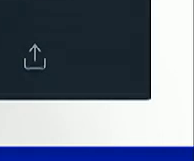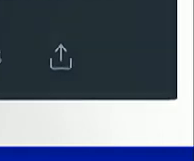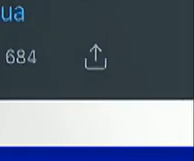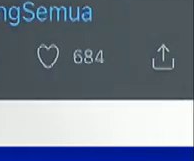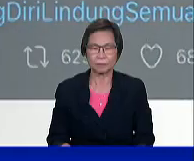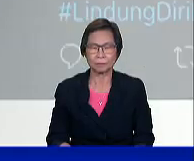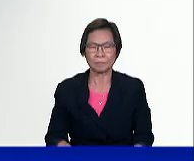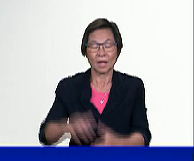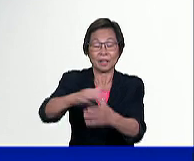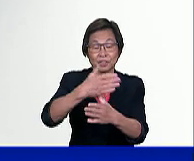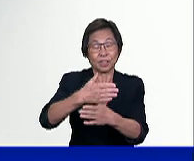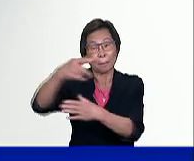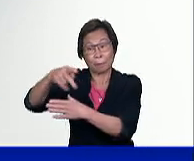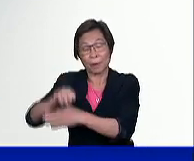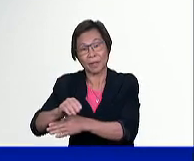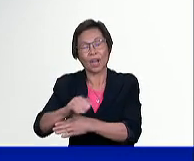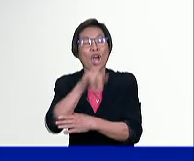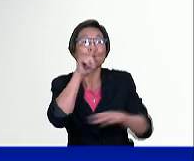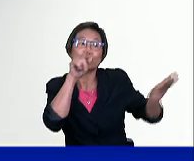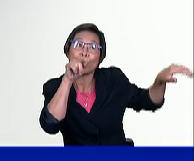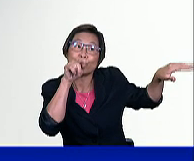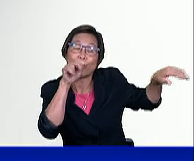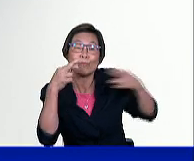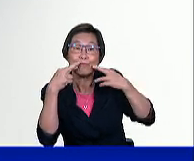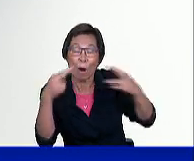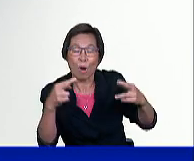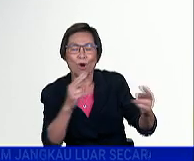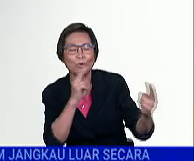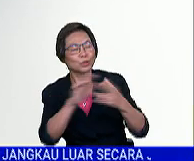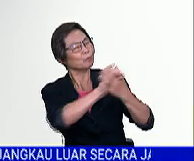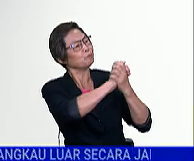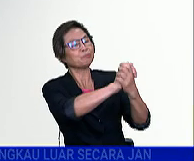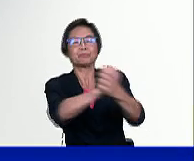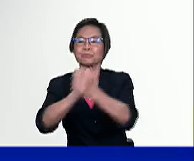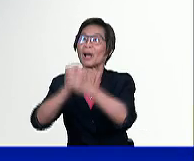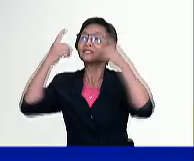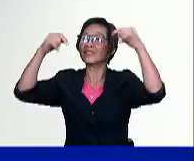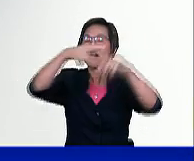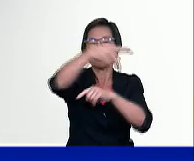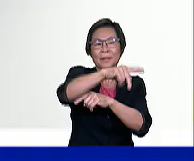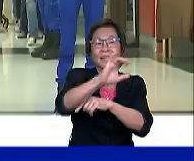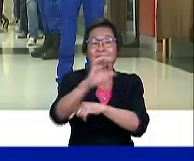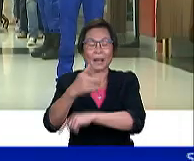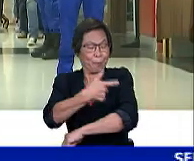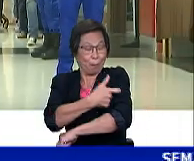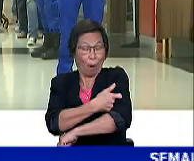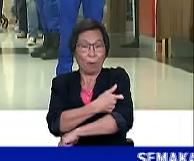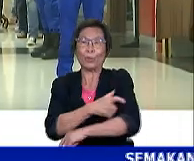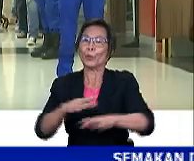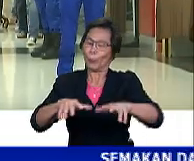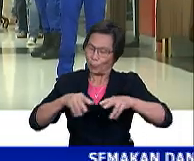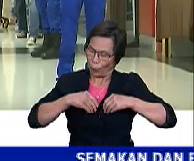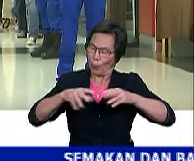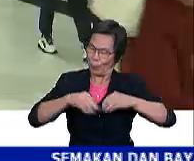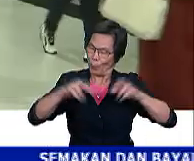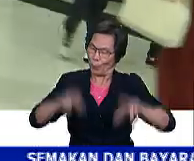Perkongsian Perdana Menteri menerusi Twitter rasminya yang mengucapkan tahniah atas kejayaan PICK nyata disambut baik